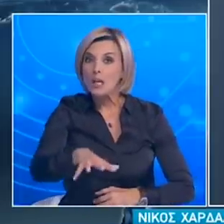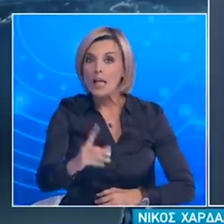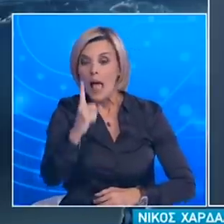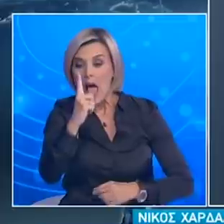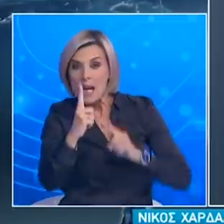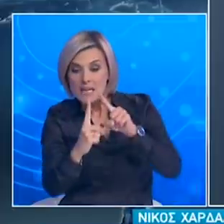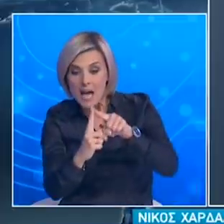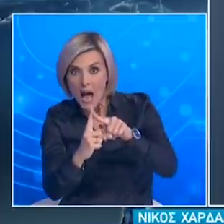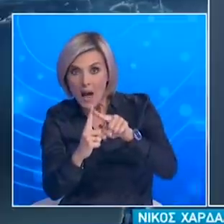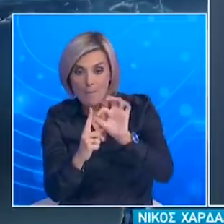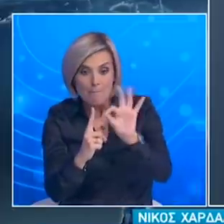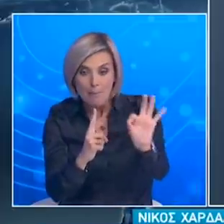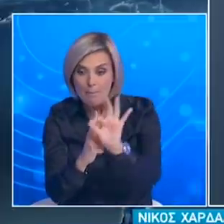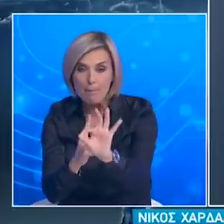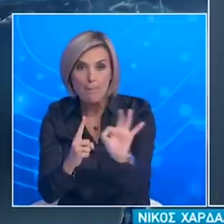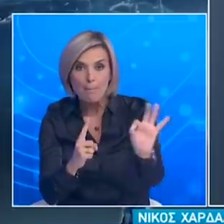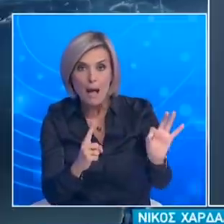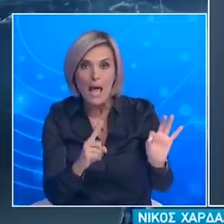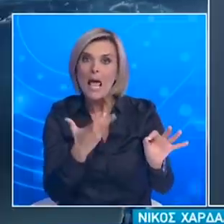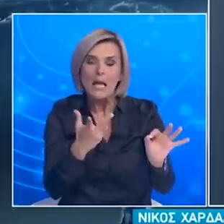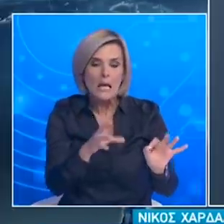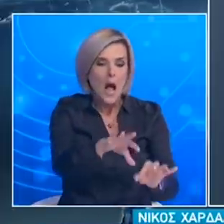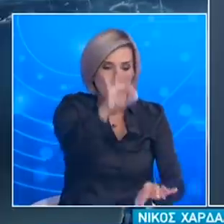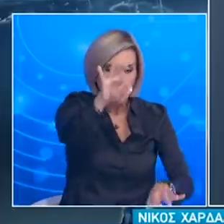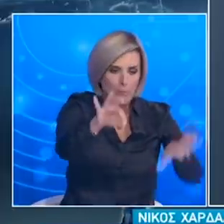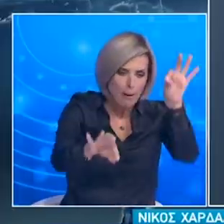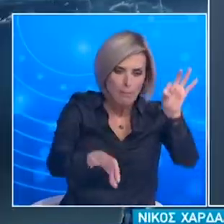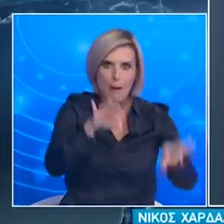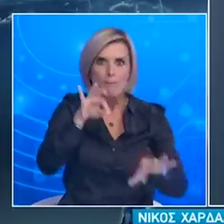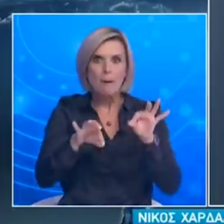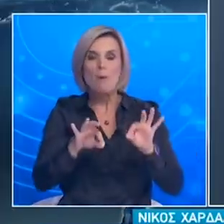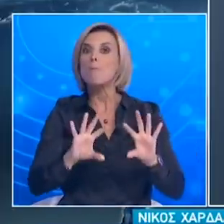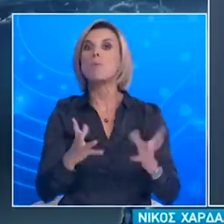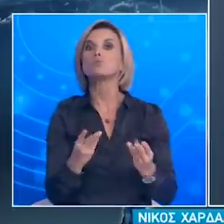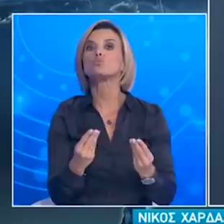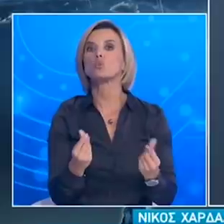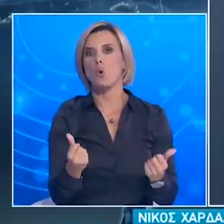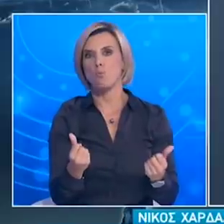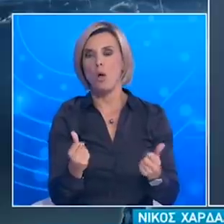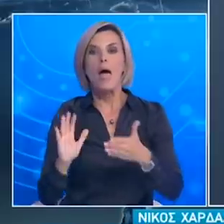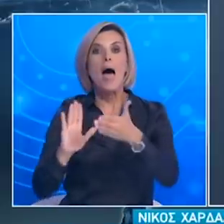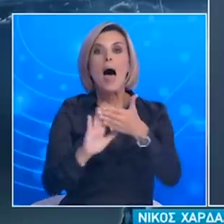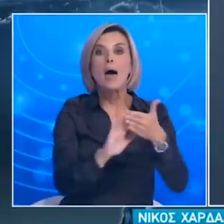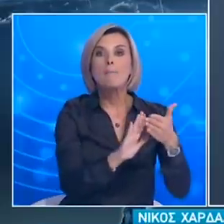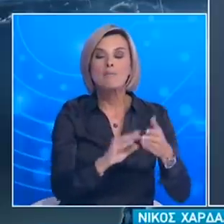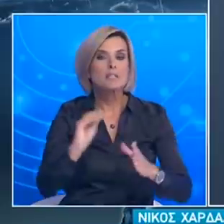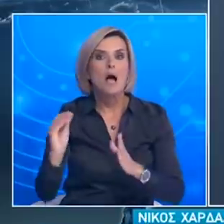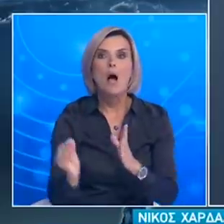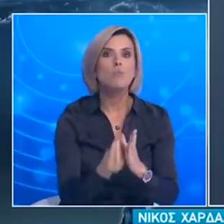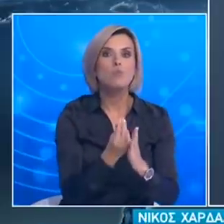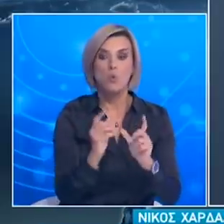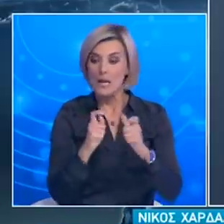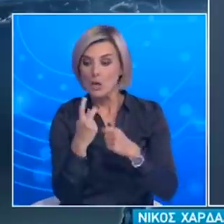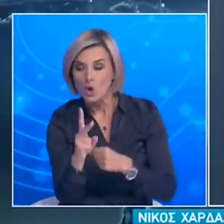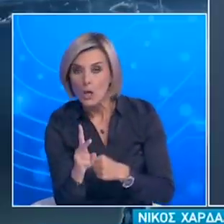σε συγκεκριμένο κλάστερ δηλαδή ή είναι διάσπαρτα σε όλη την κοινότητα τον αριθμό των high risk επαφών που προκύπτουν από την χειλάτισή τους